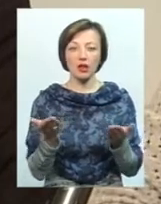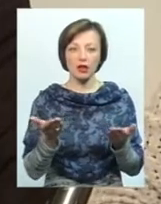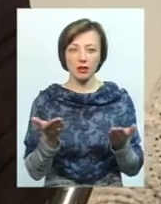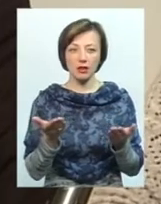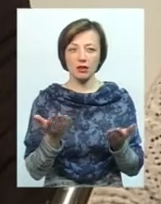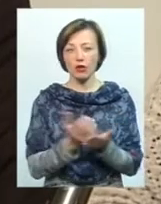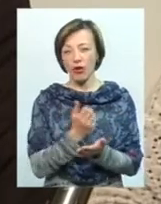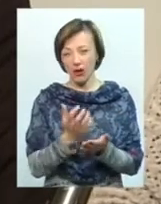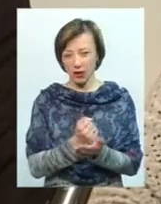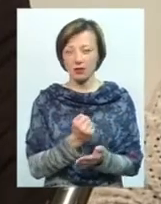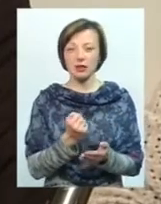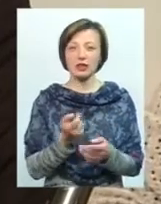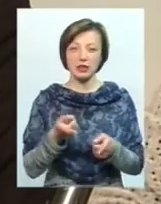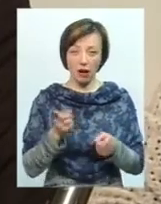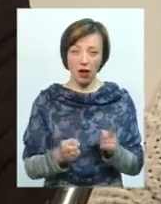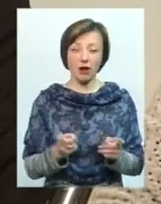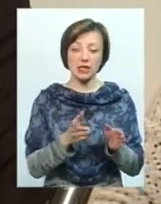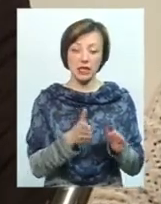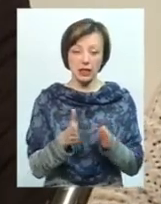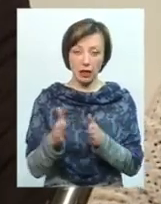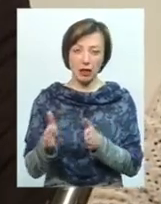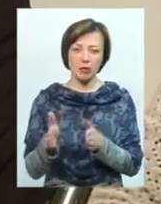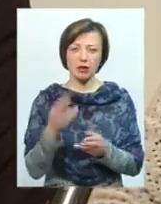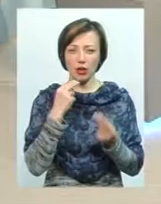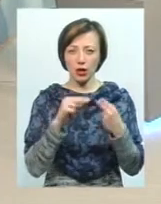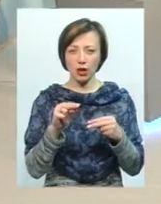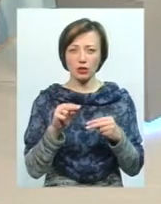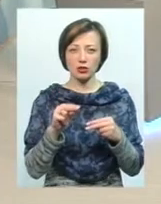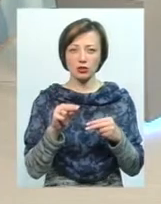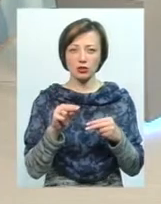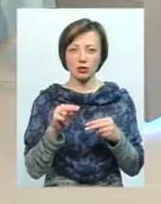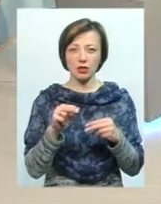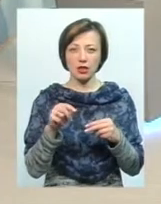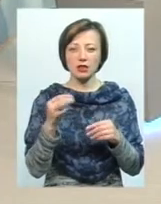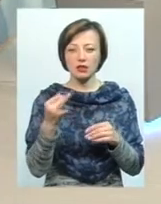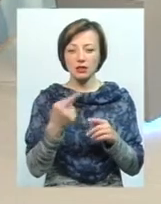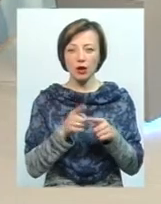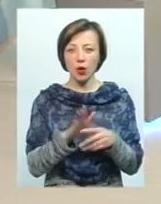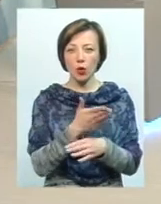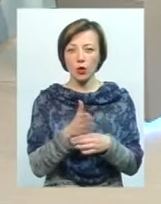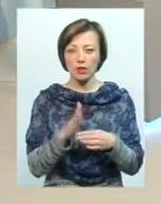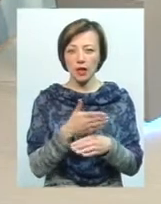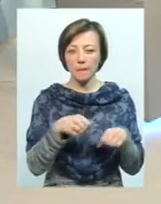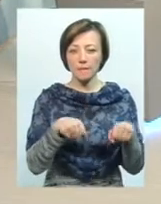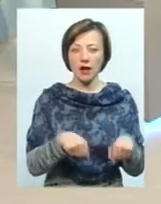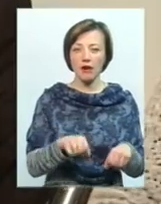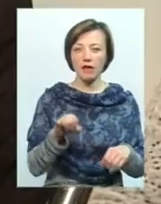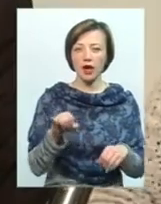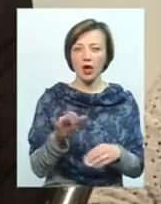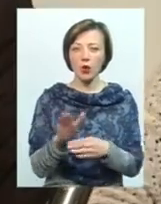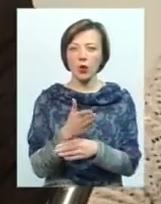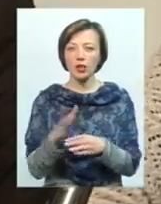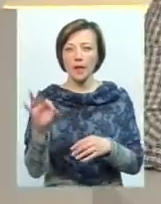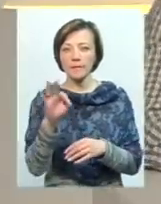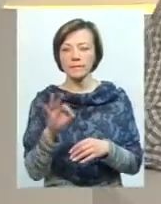виді доходу. Це реальна система, от, і найкраща бомба саме оці розділи, це корпоративні права і розділ